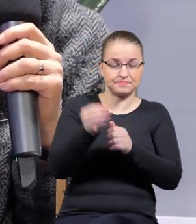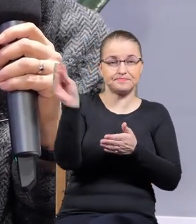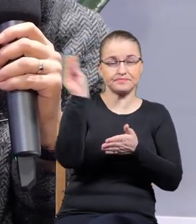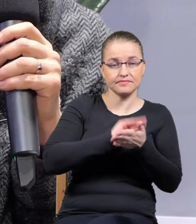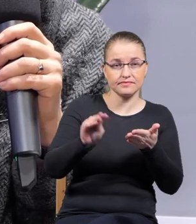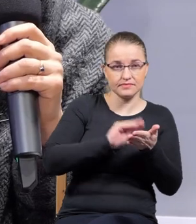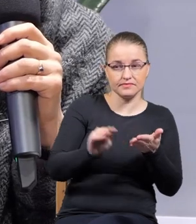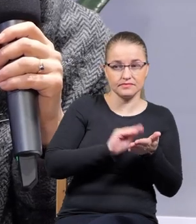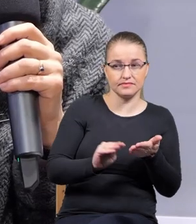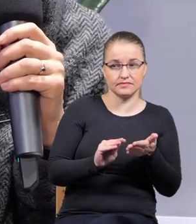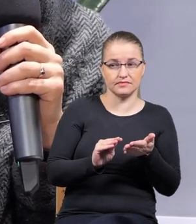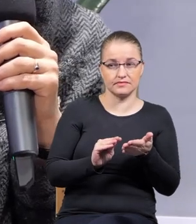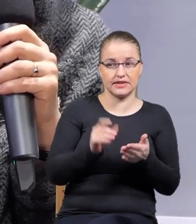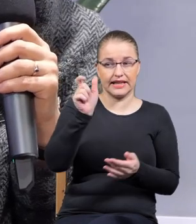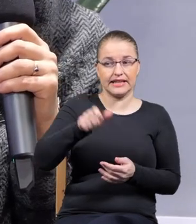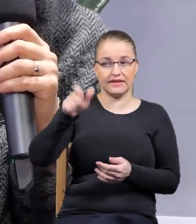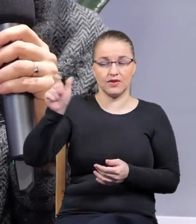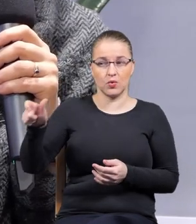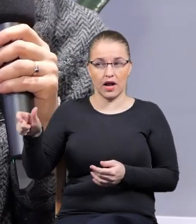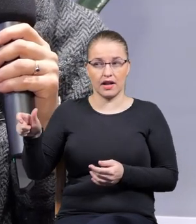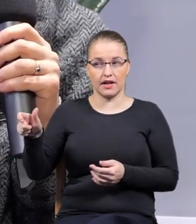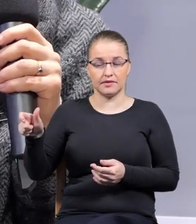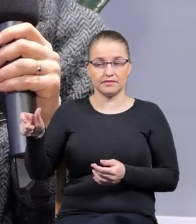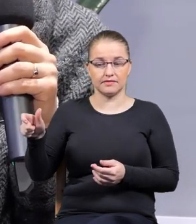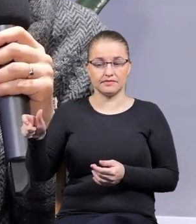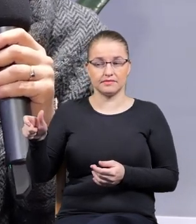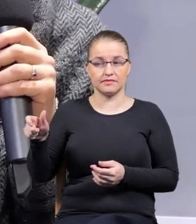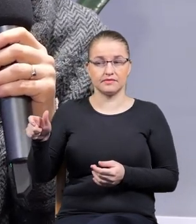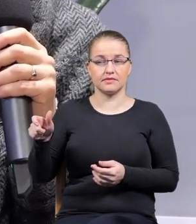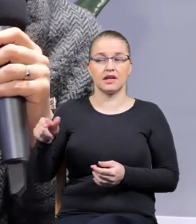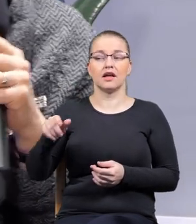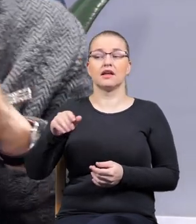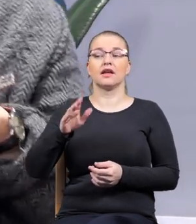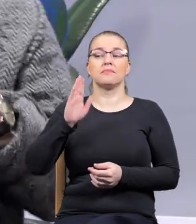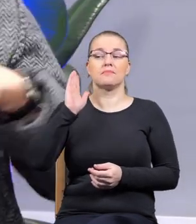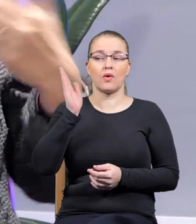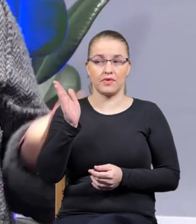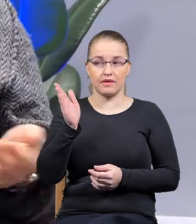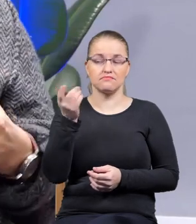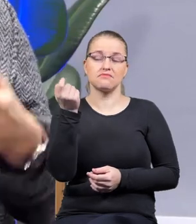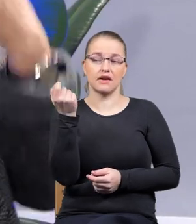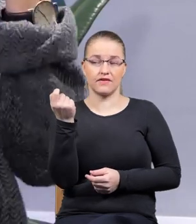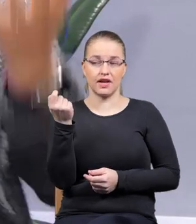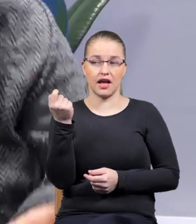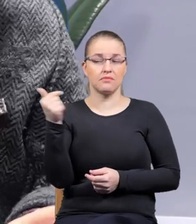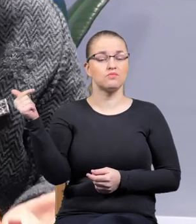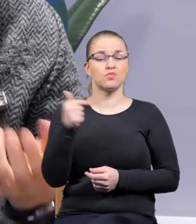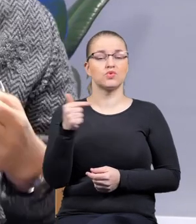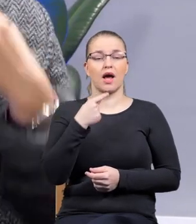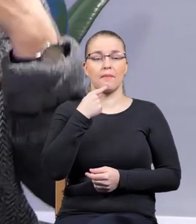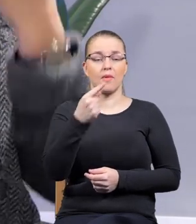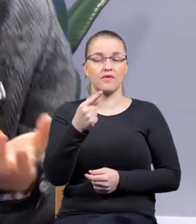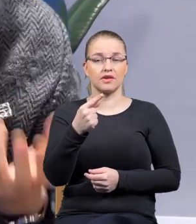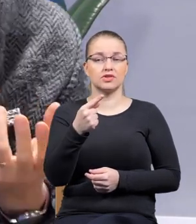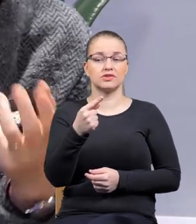właśnie jakby indywidualistycznego po taki moment, kiedy jako pisarka musiałam się opowiedzieć